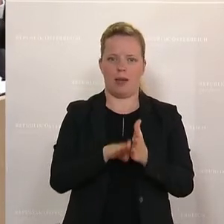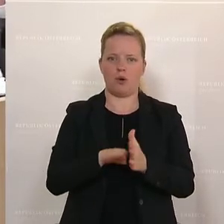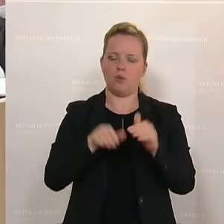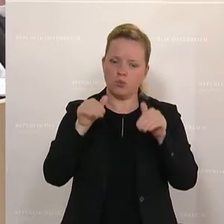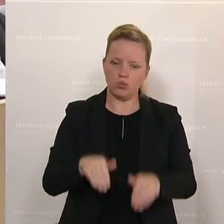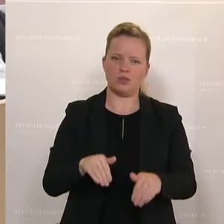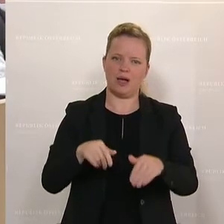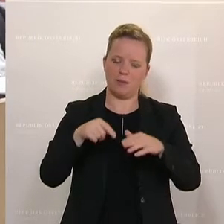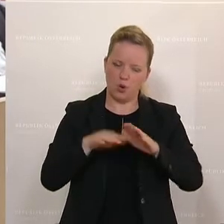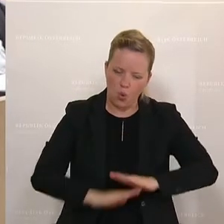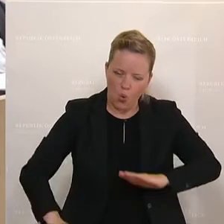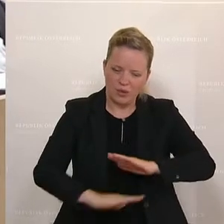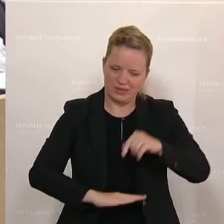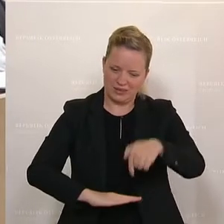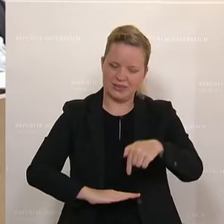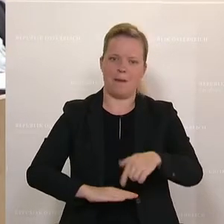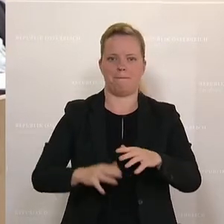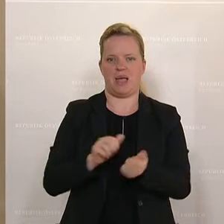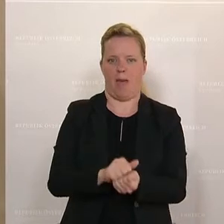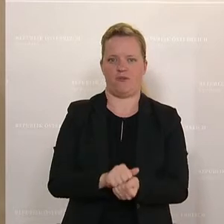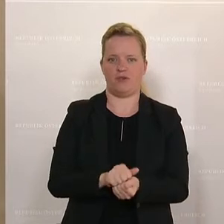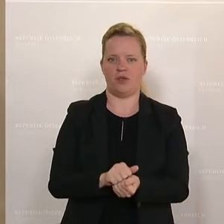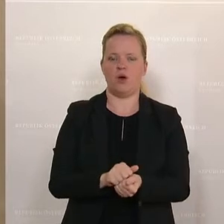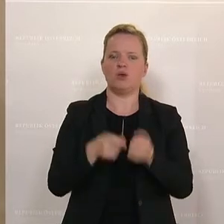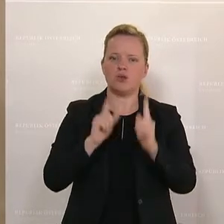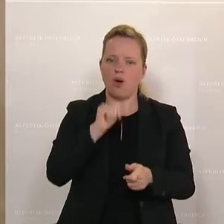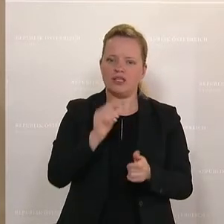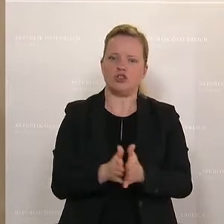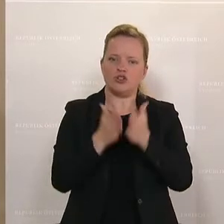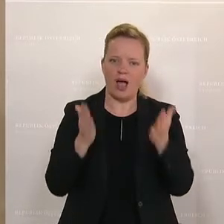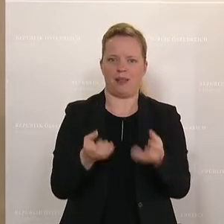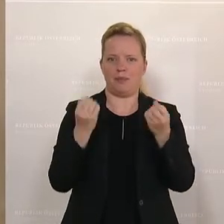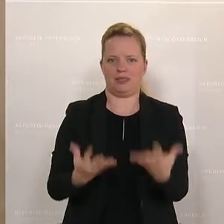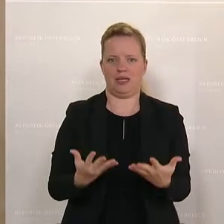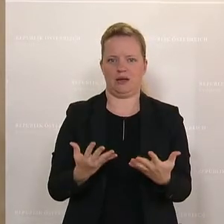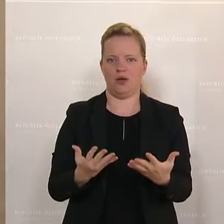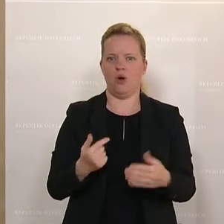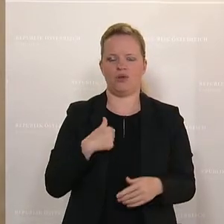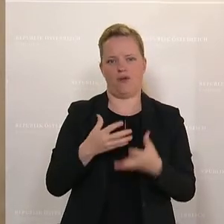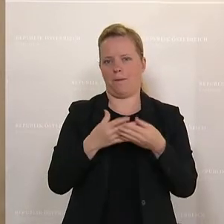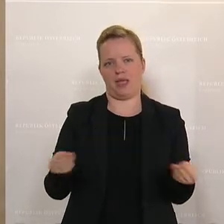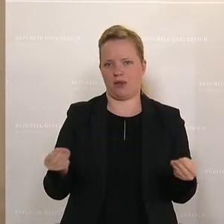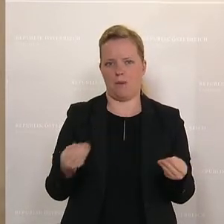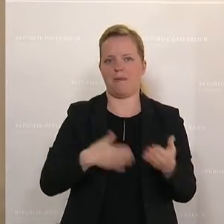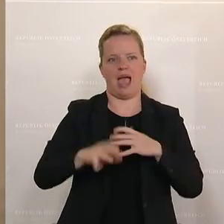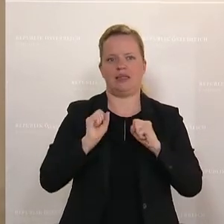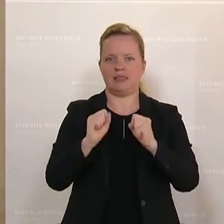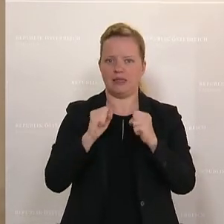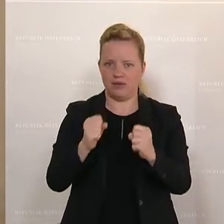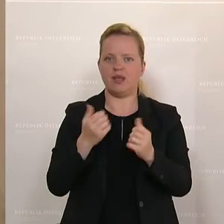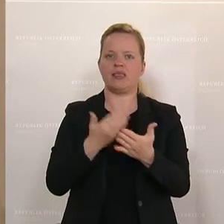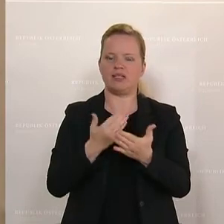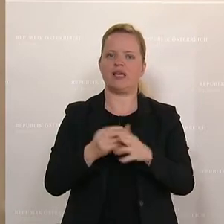bekämpfen, nämlich dort, dass der Schaden erst gar nicht entstehen kann. Und hier vermissen wir eindeutig mehr Initiativen und werden daher diese